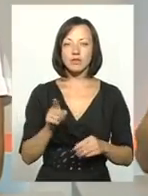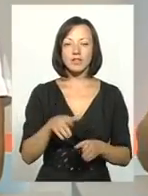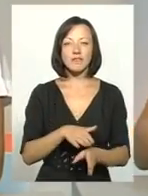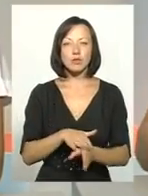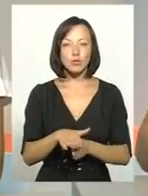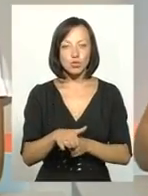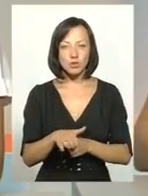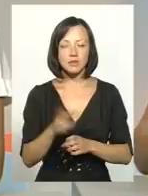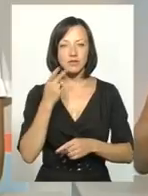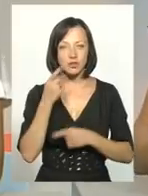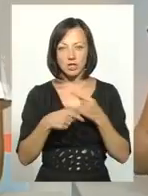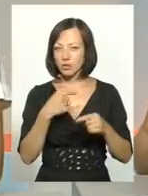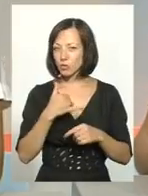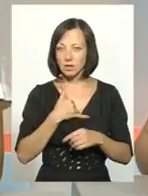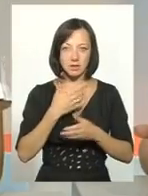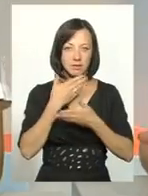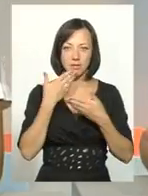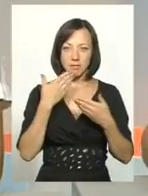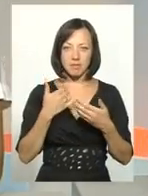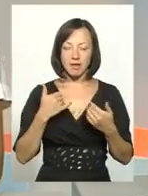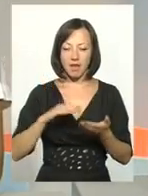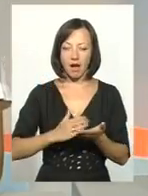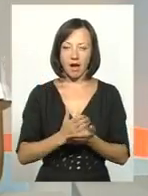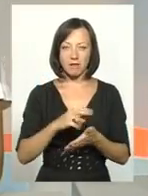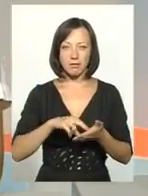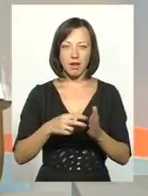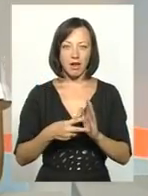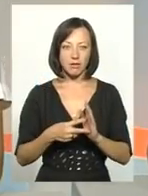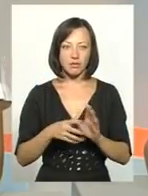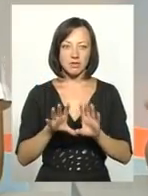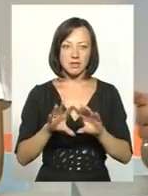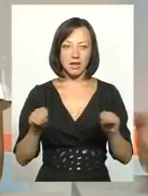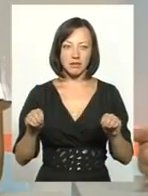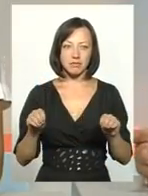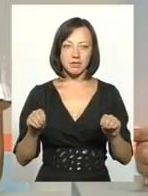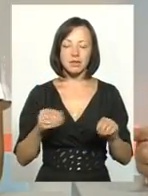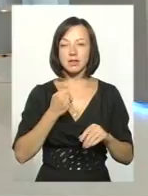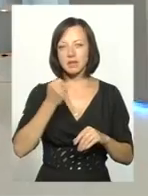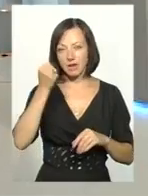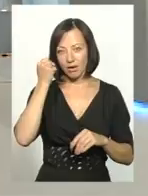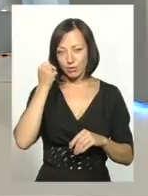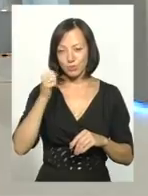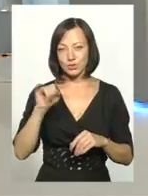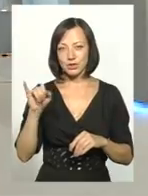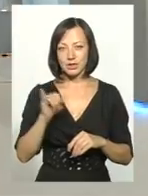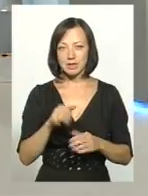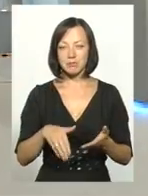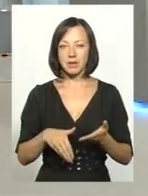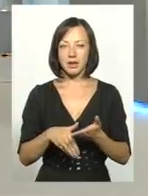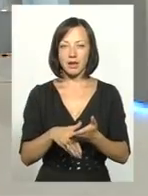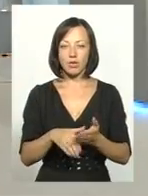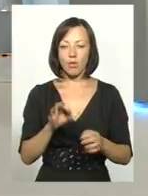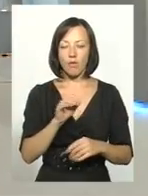відбудуться, адже вони весь час сказали, нас немає на карті перспективного плану. Все. Дякуючи і сприянню